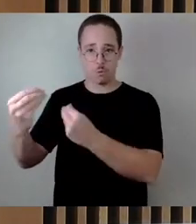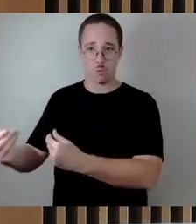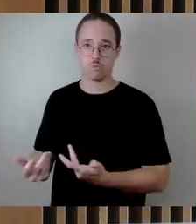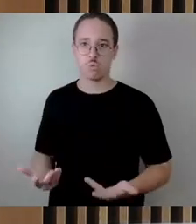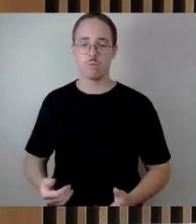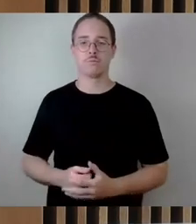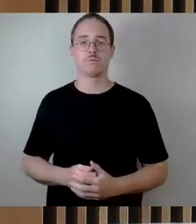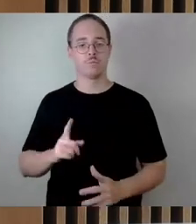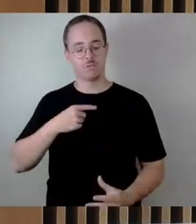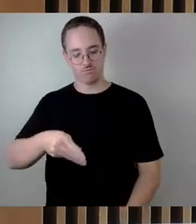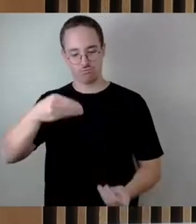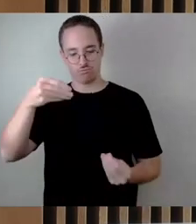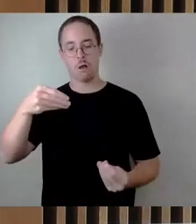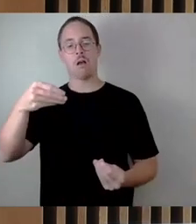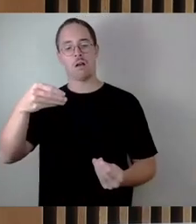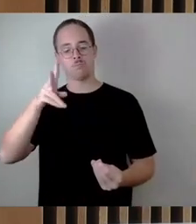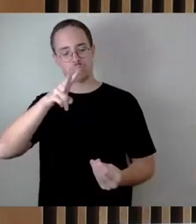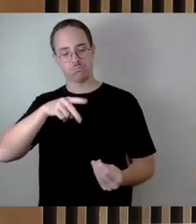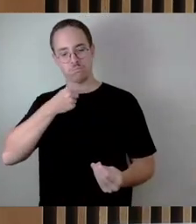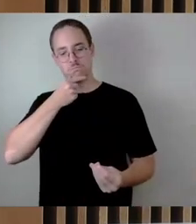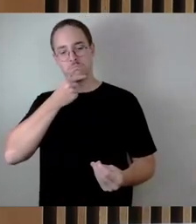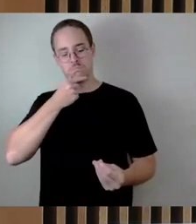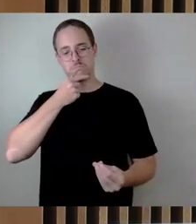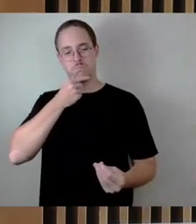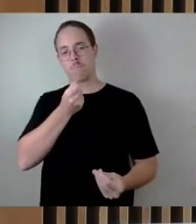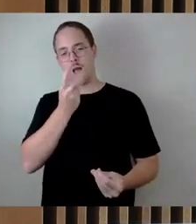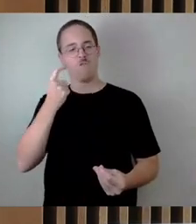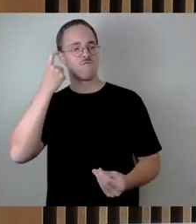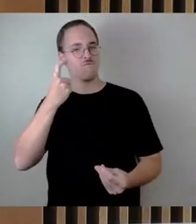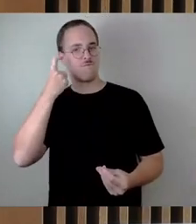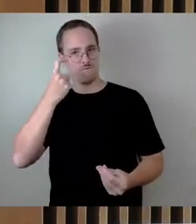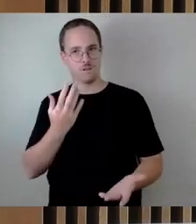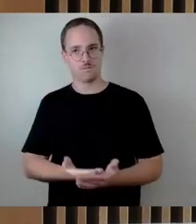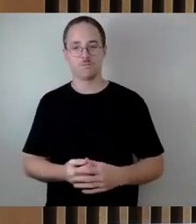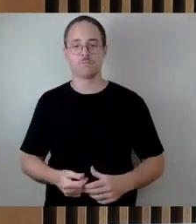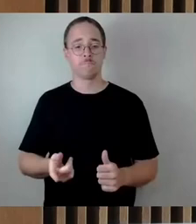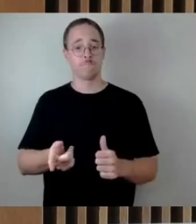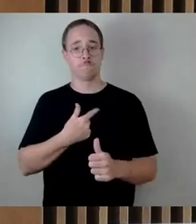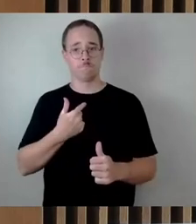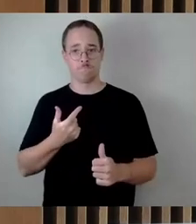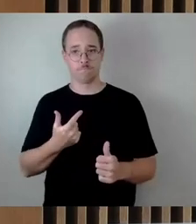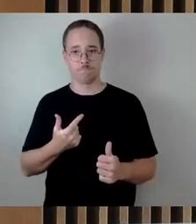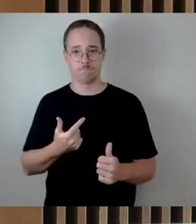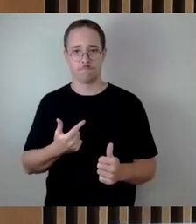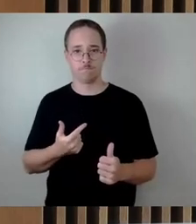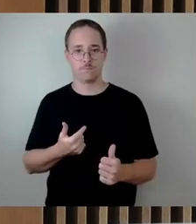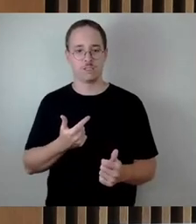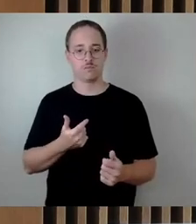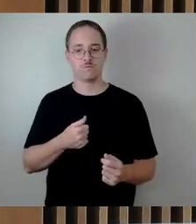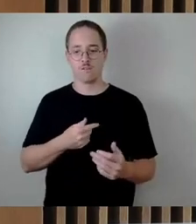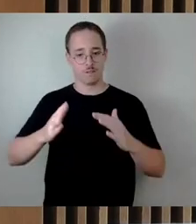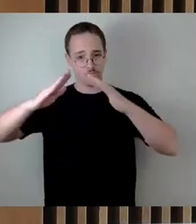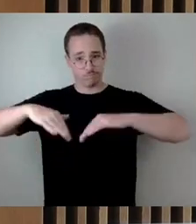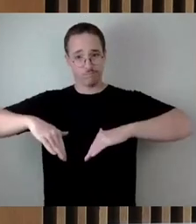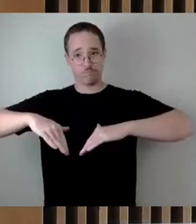Fragen, auch was die Fachleute gesagt haben. Gab es konkret vor dem Einstatt schon Probleme mit den